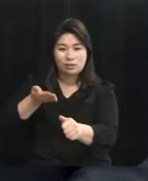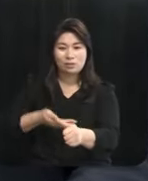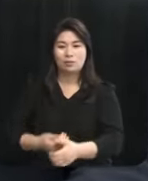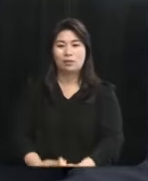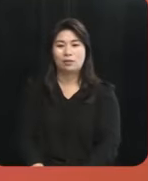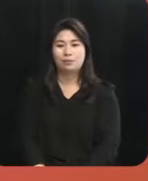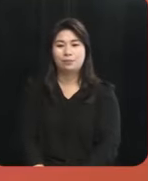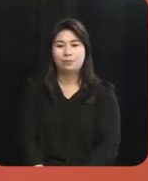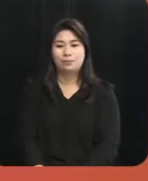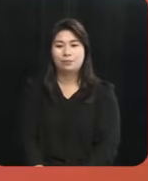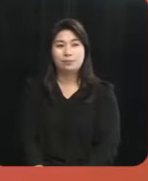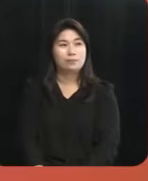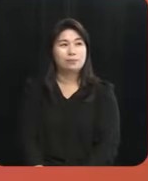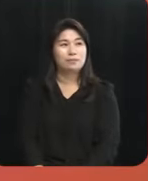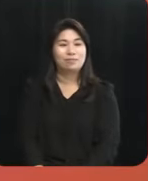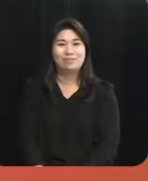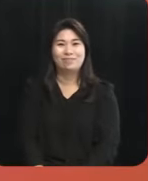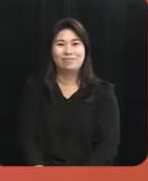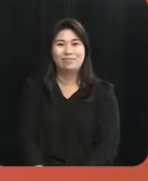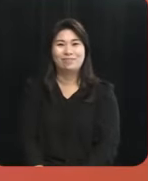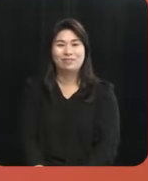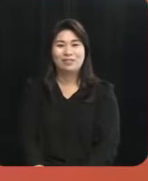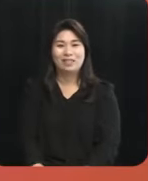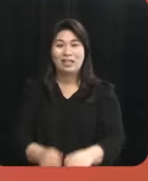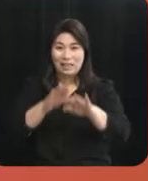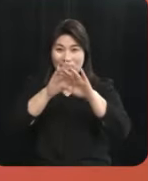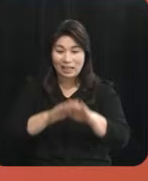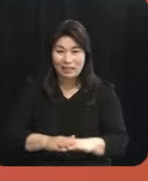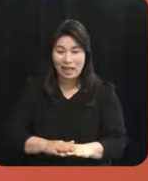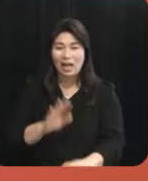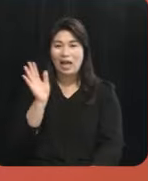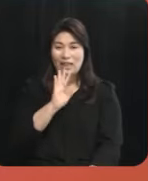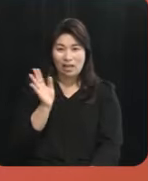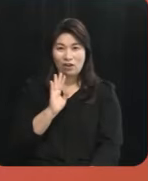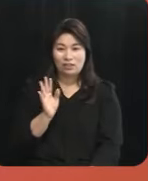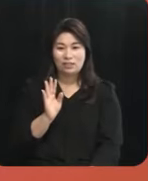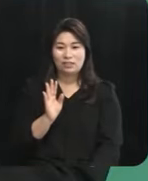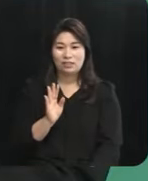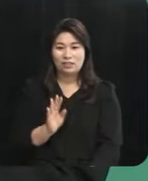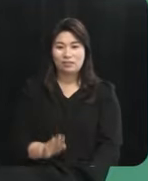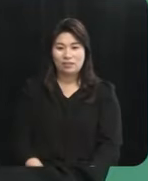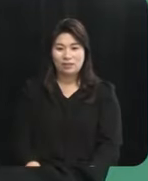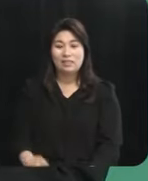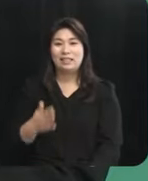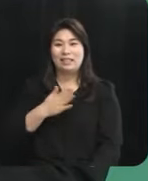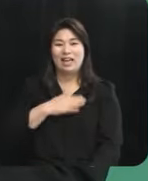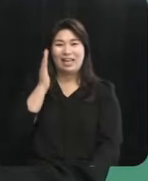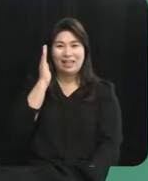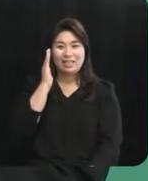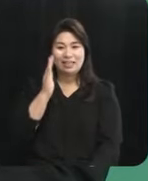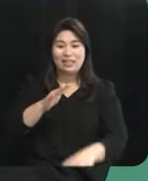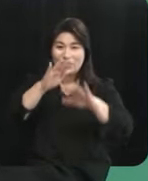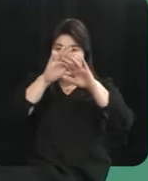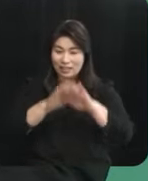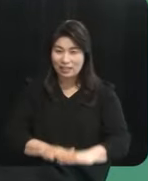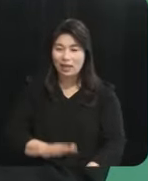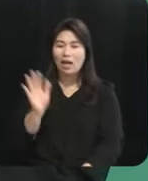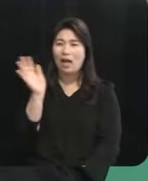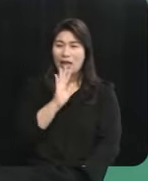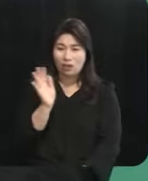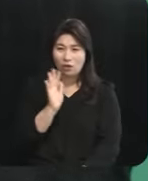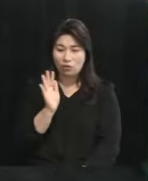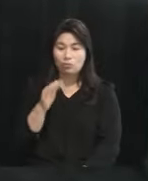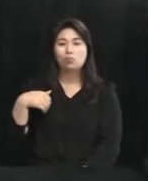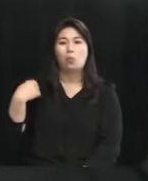네 제사를 안 한 거는 네 네 제가 말씀드리겠습니다 제사를 안 지내는 거는